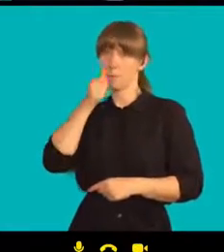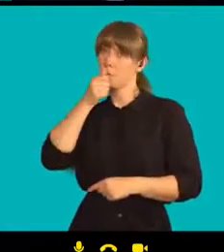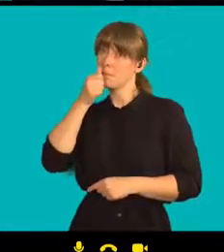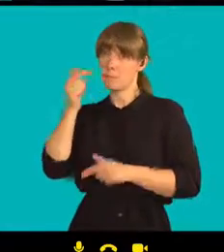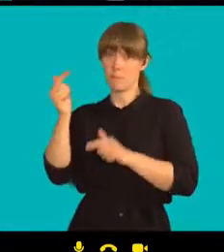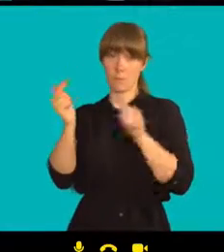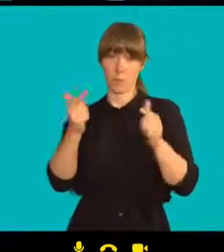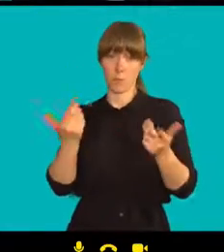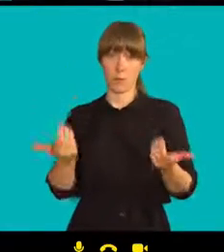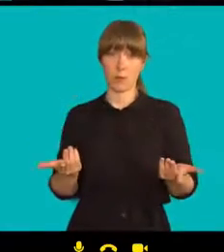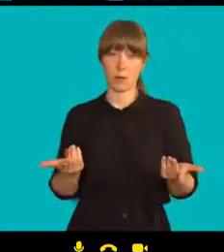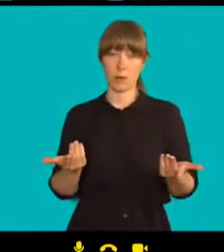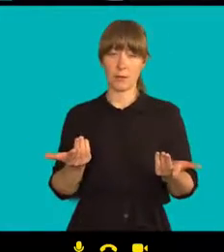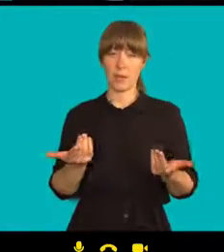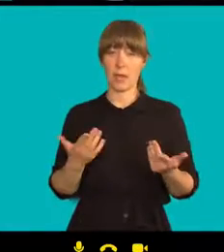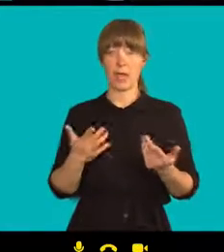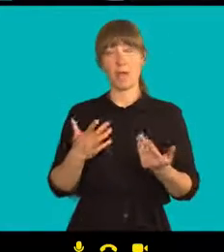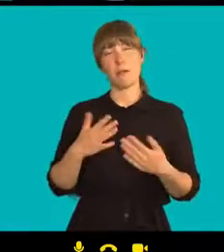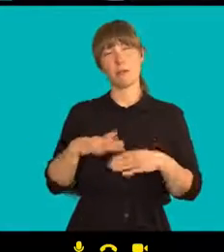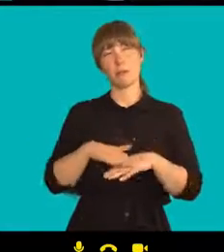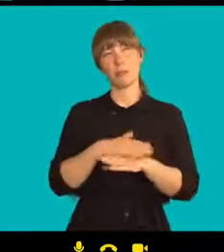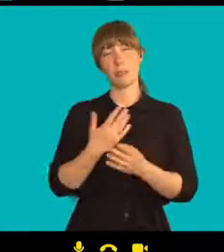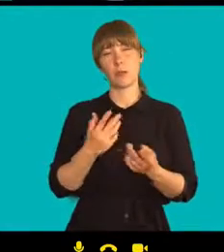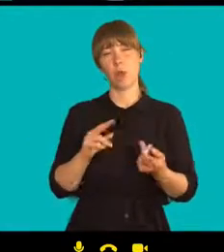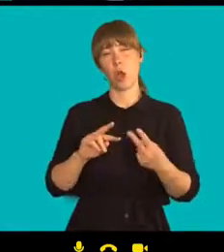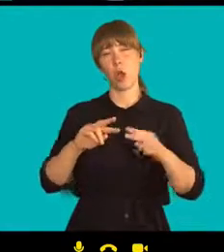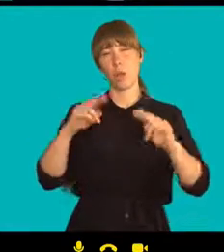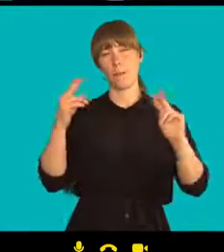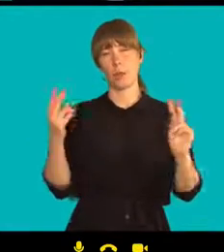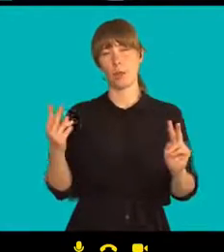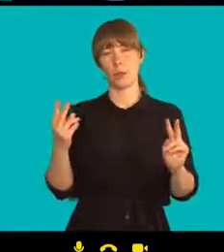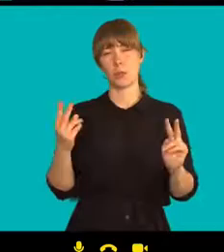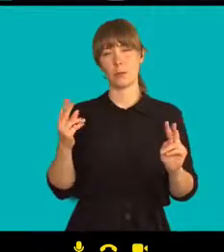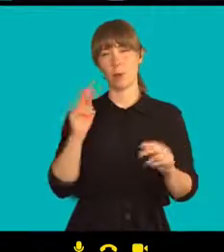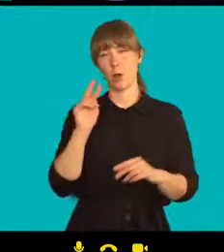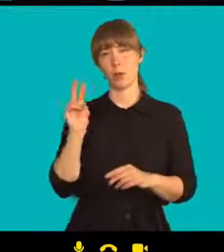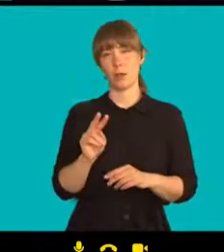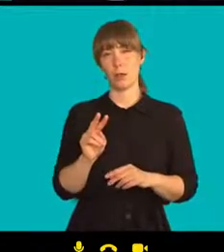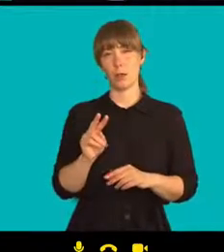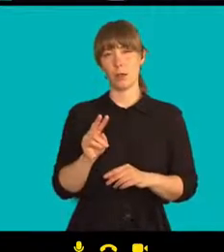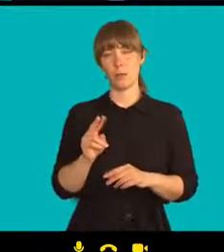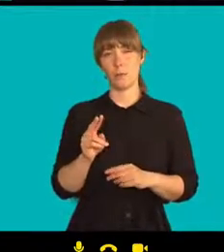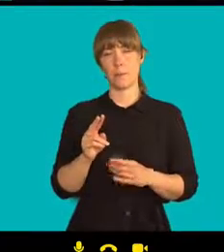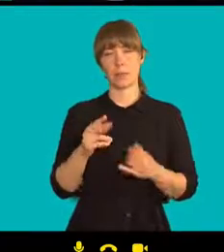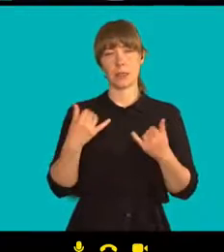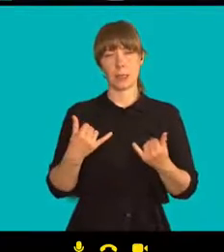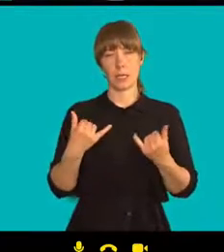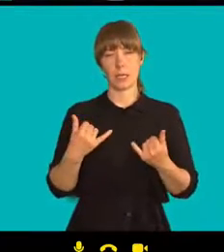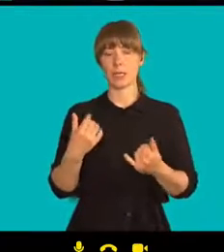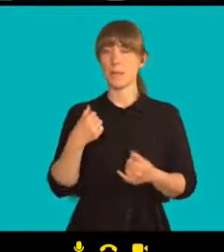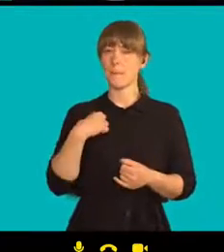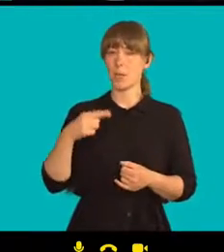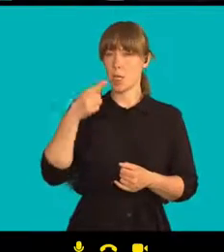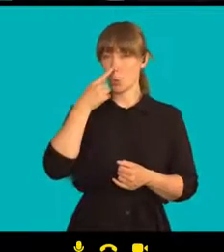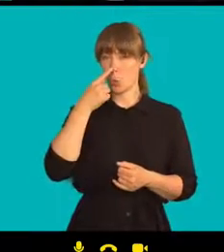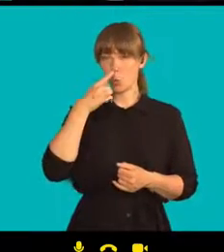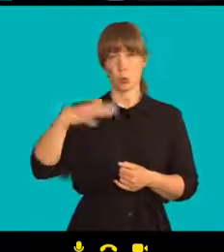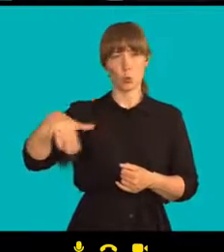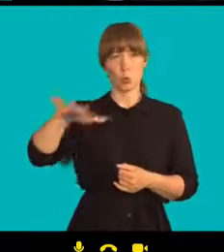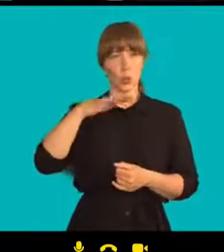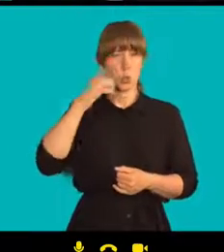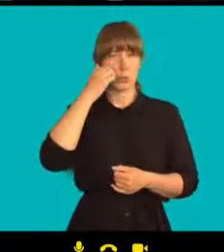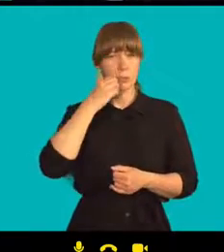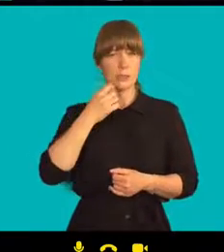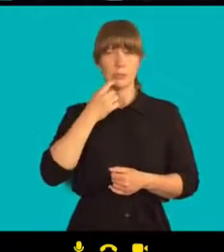a já jako když to obrátím, tak vlastně to, co vlastně i běloruští občané dneska volají potom je, že chtějí žít normální život.